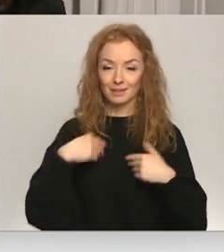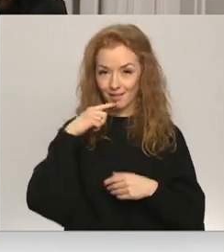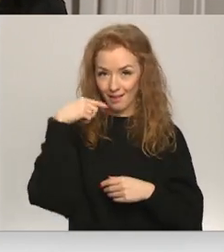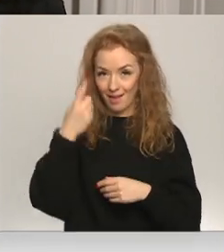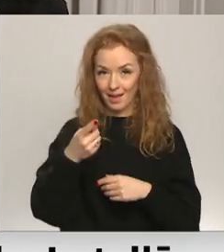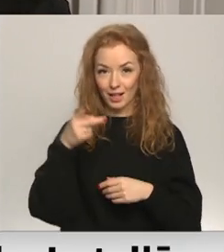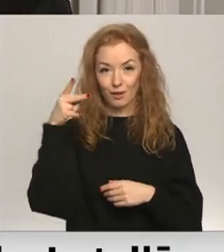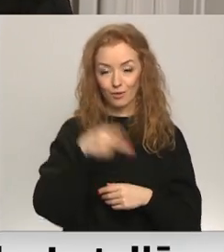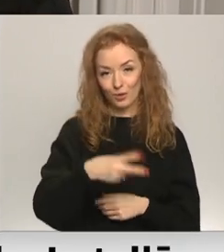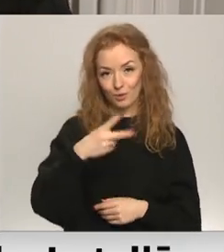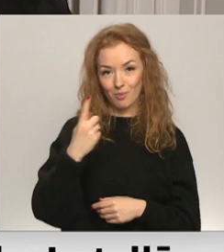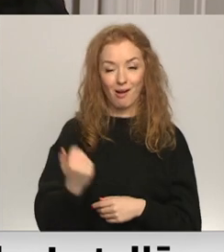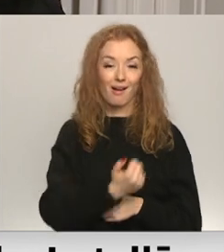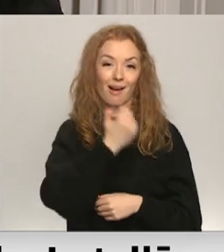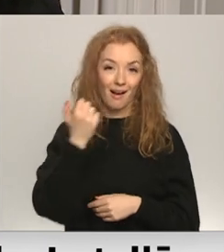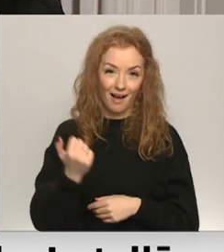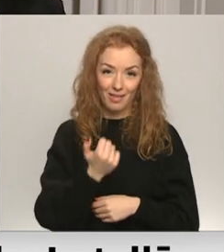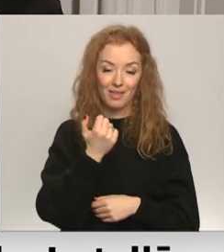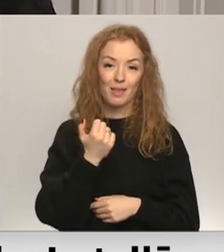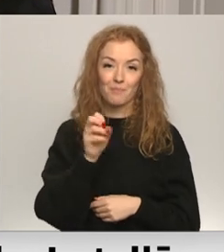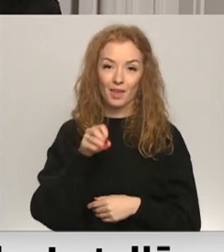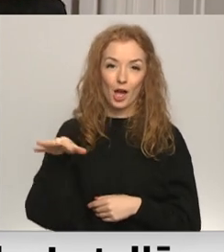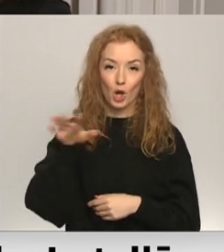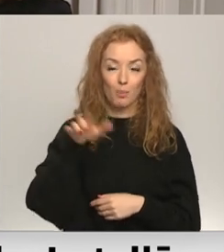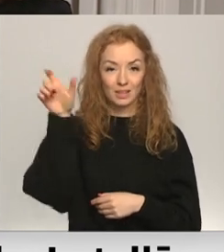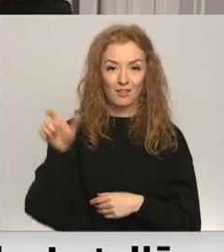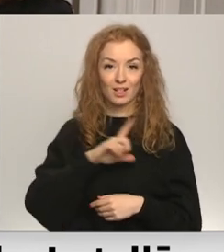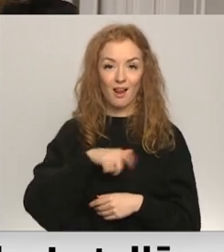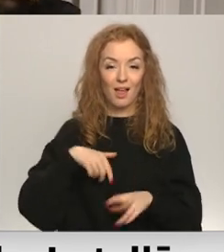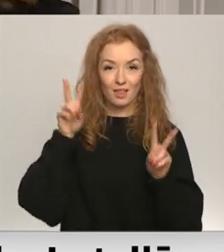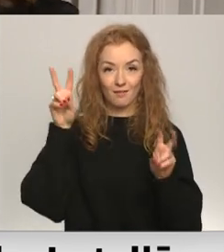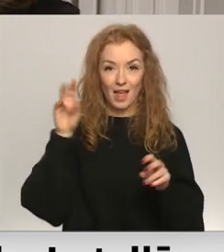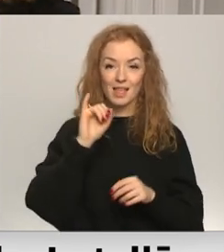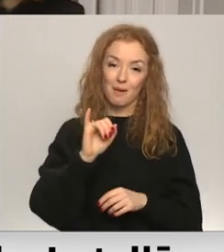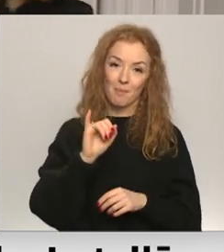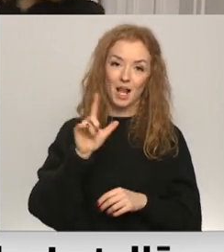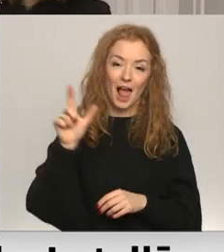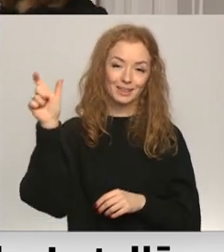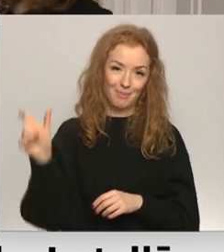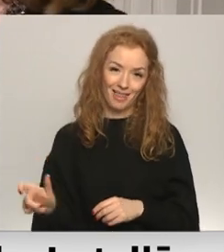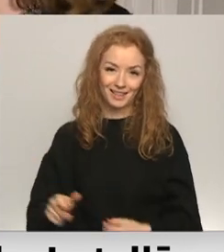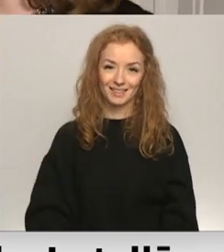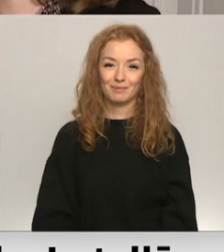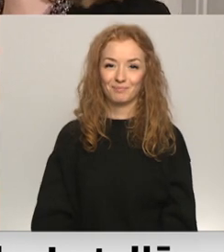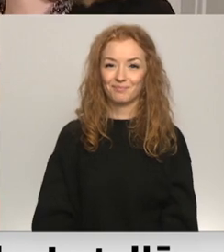2021. gada Eiropas cilvēks Latvijā ir Imants Lānsmanis.